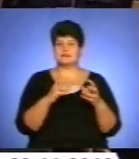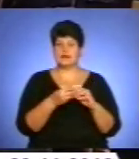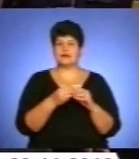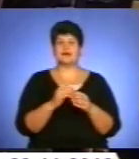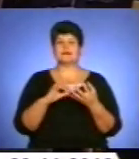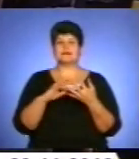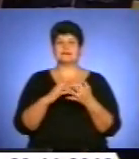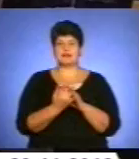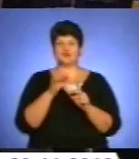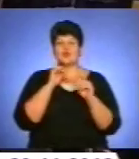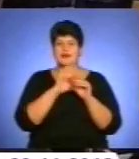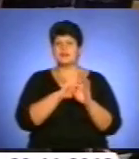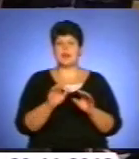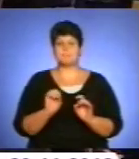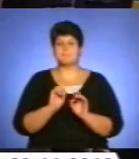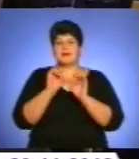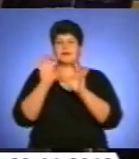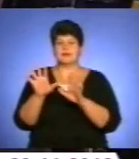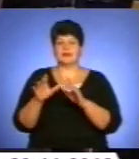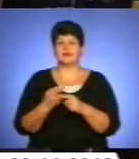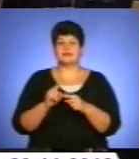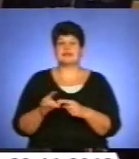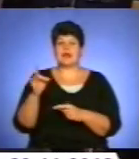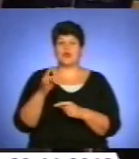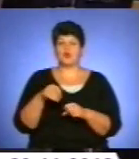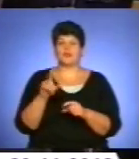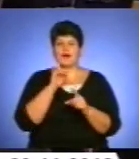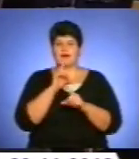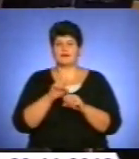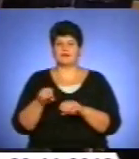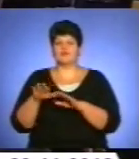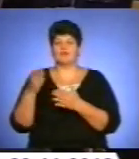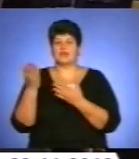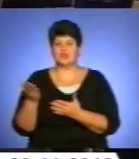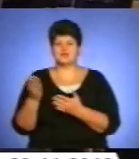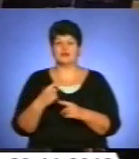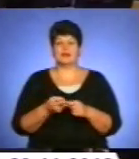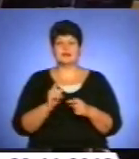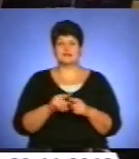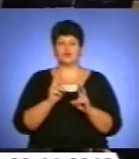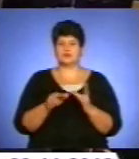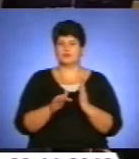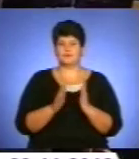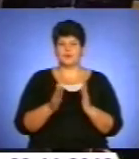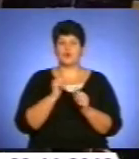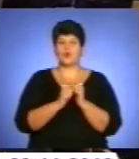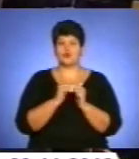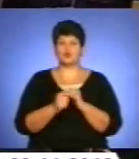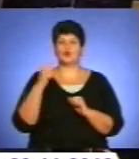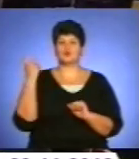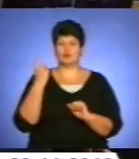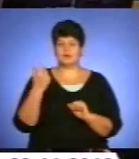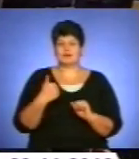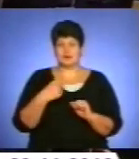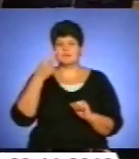починати, а не перекидати рейки, що це районна рада не вирішила, районна влада не сприяла. Я вважаю, що кожен господар мав, якщо я